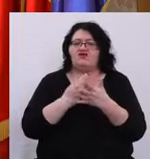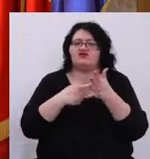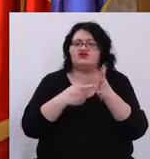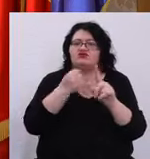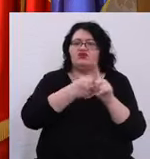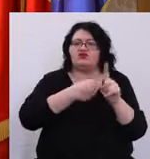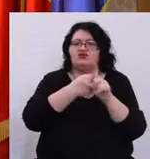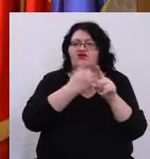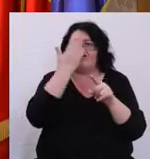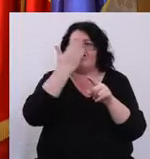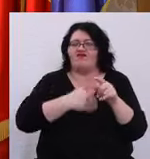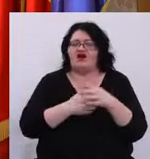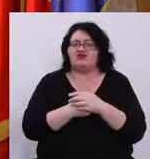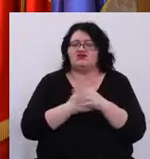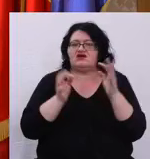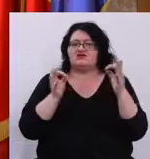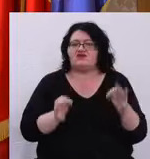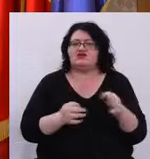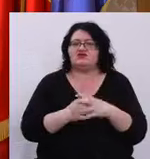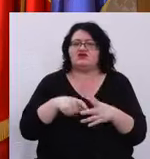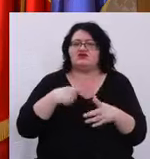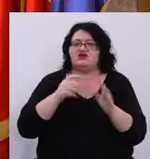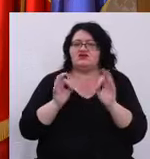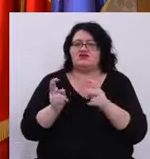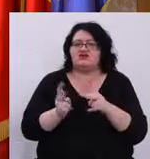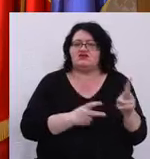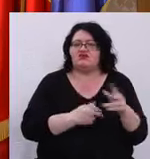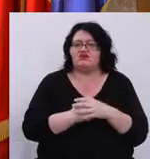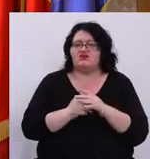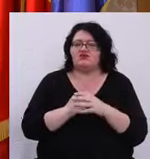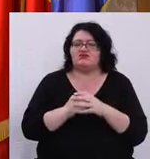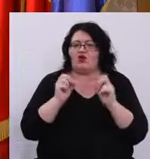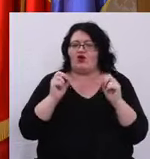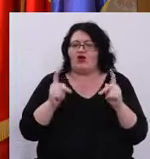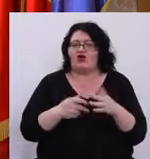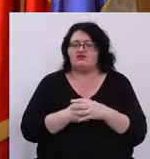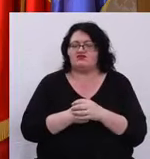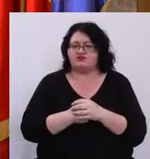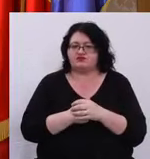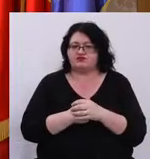aceste proteste în față Să mă asigur că sunt în regulă și au fost în regulă